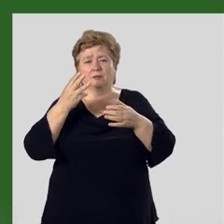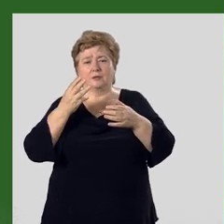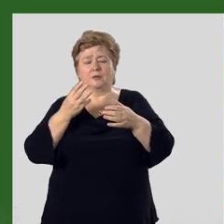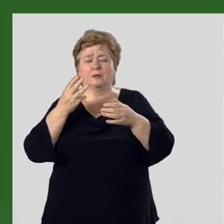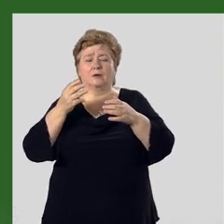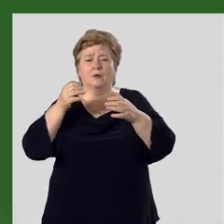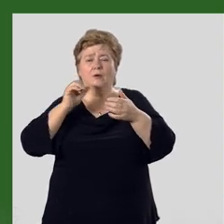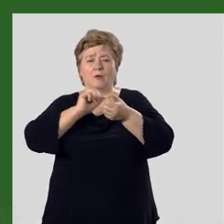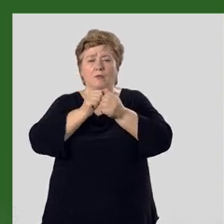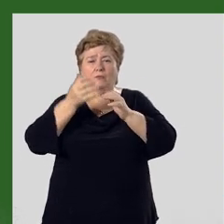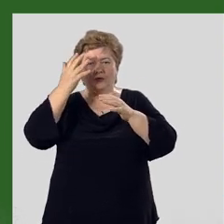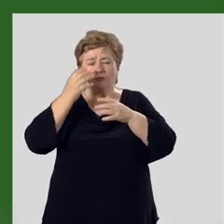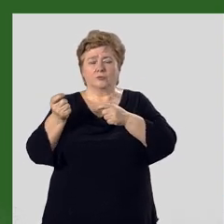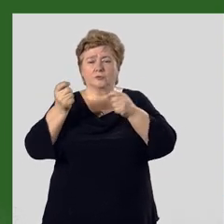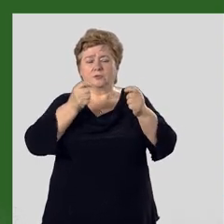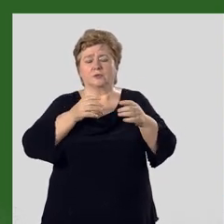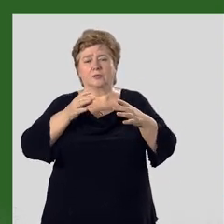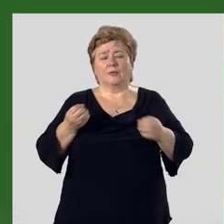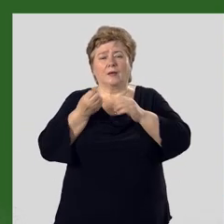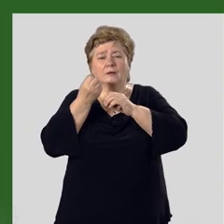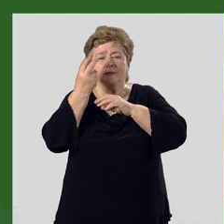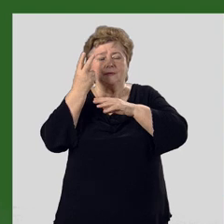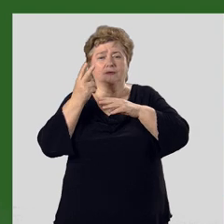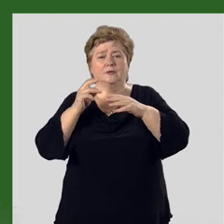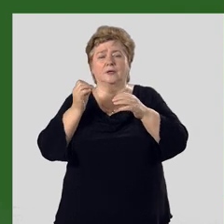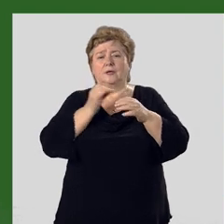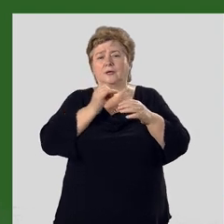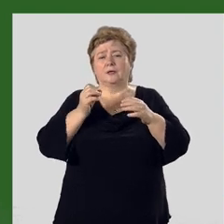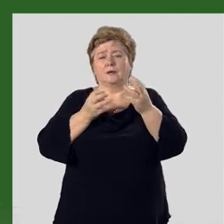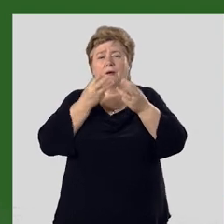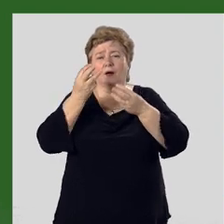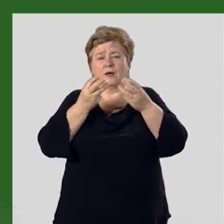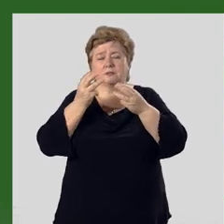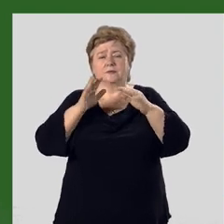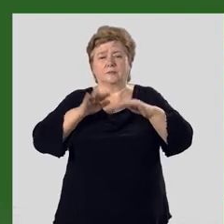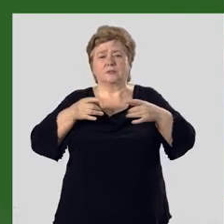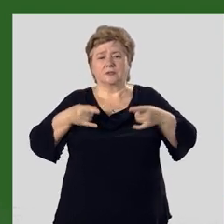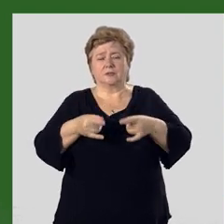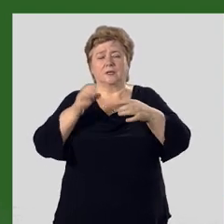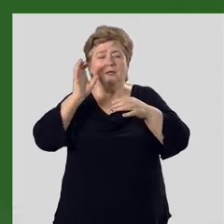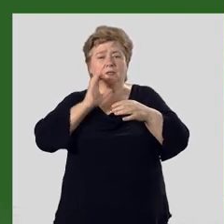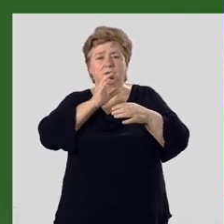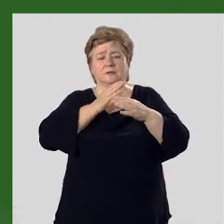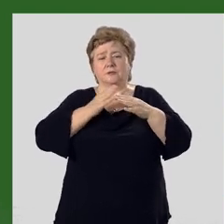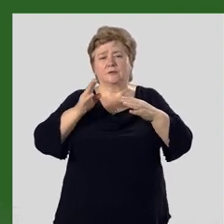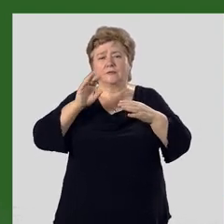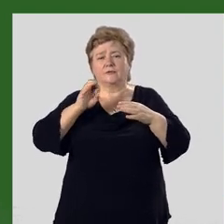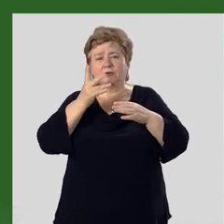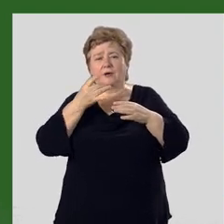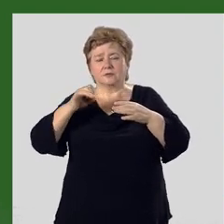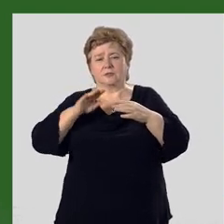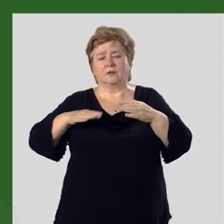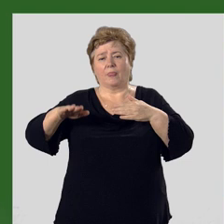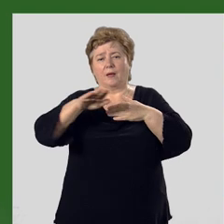угленосных района. Нефтяные и газовые месторождения встречаются в северной части Ферганской